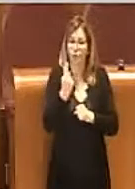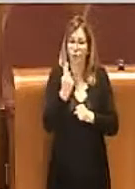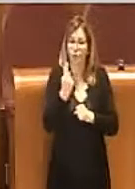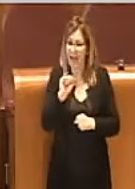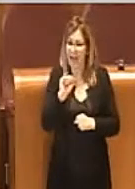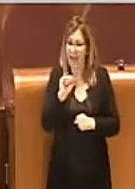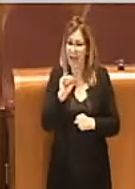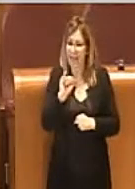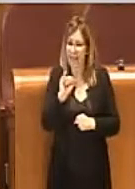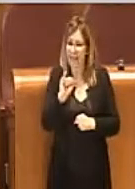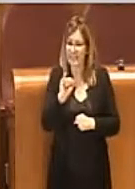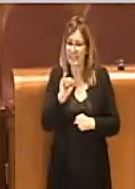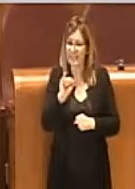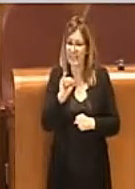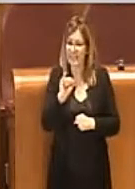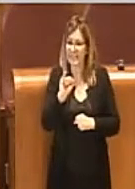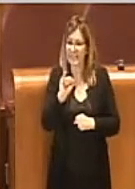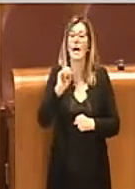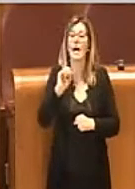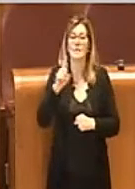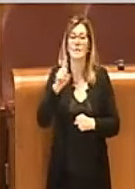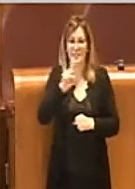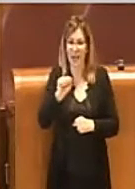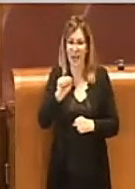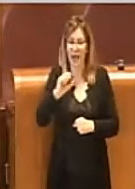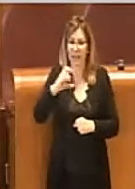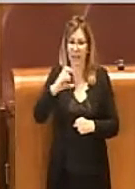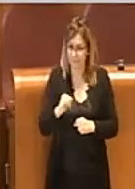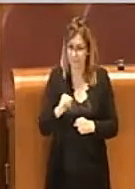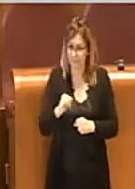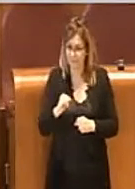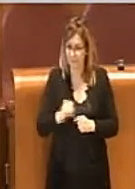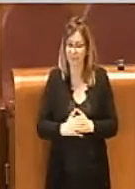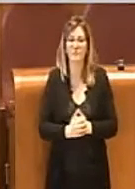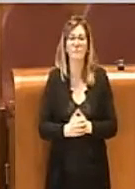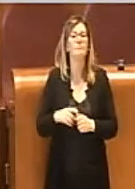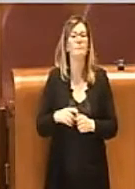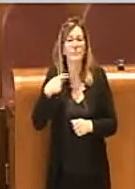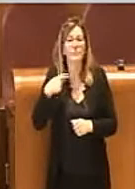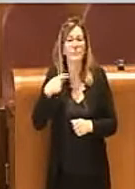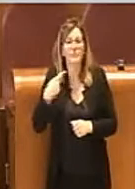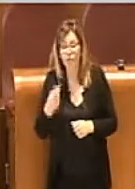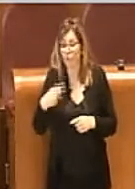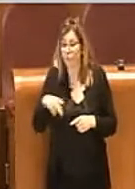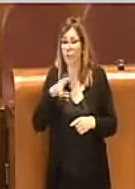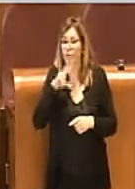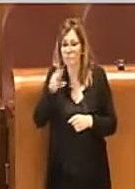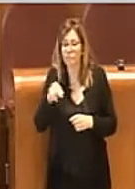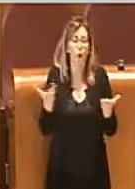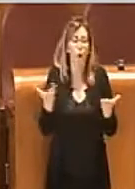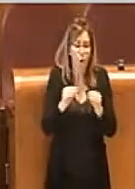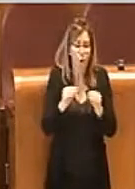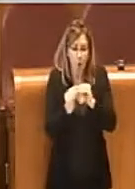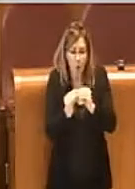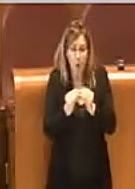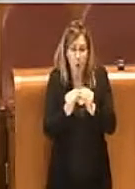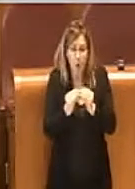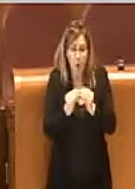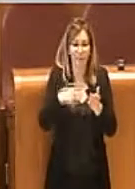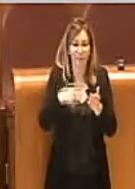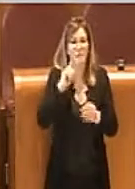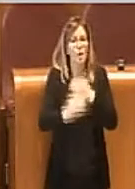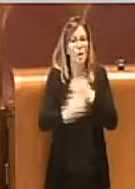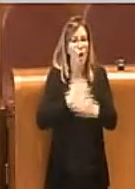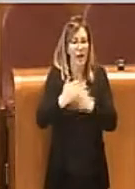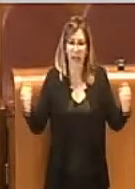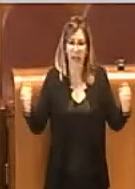lo ascolteremo e poi la commissione ambiente darà tutti i possibili indirizzi necessari a migliorare l'attività di questa